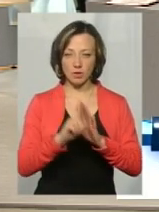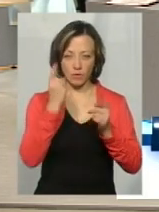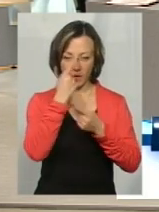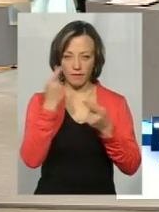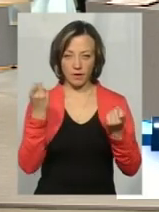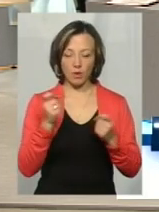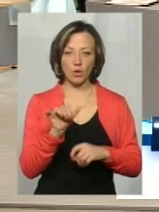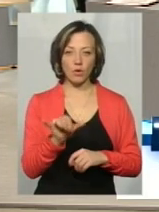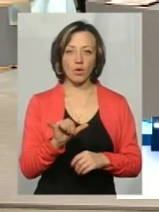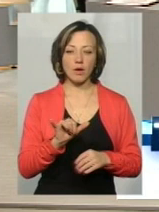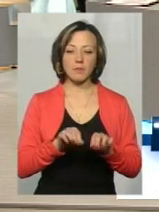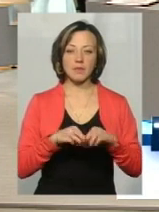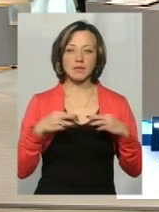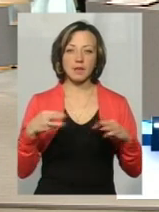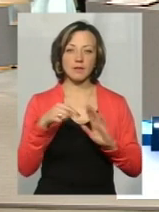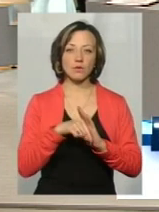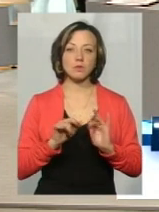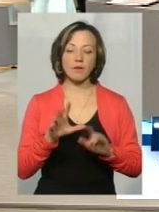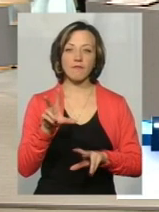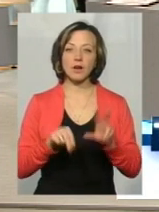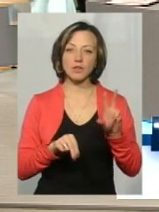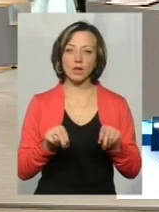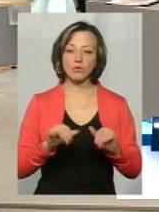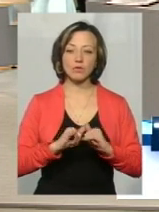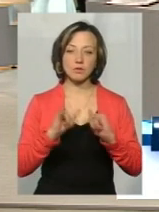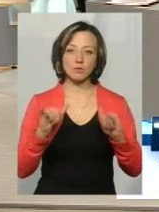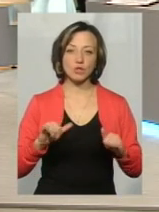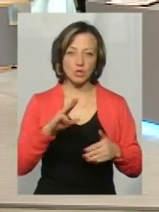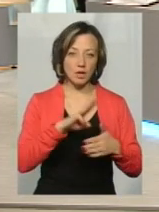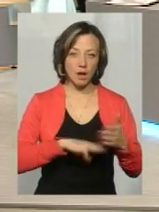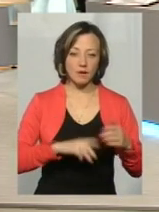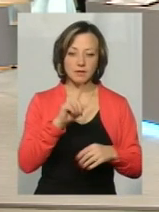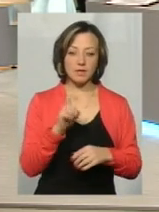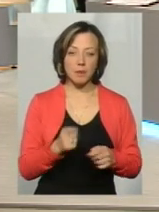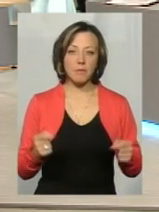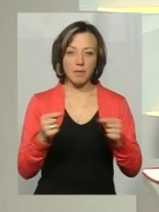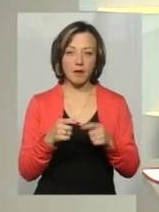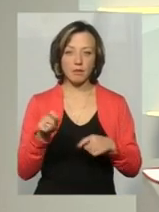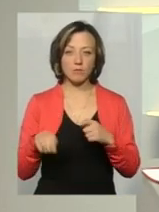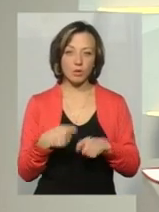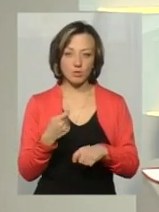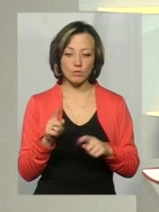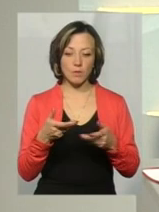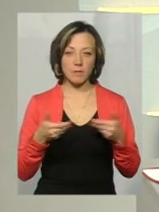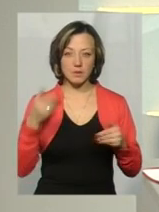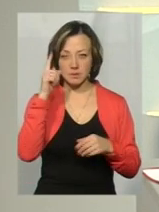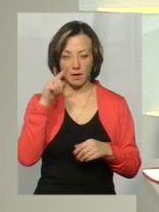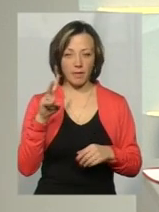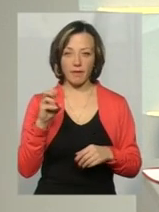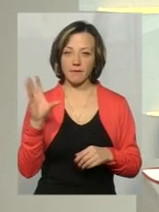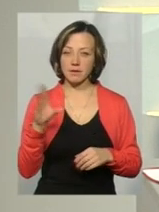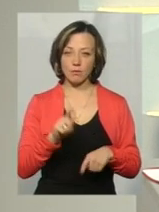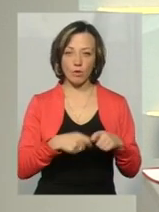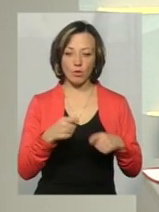у Міністерстві надзвичних справ вважає, що все ж таки збільшиш штрафи за певні порушення, тому що, наскільки ми знаємо, не за всі порушення,